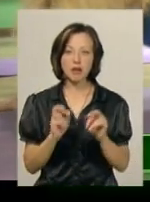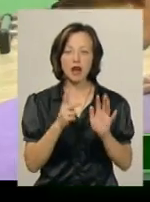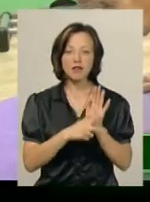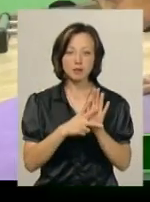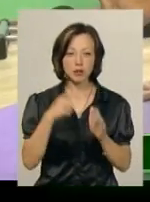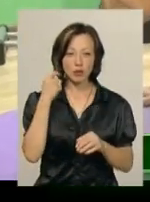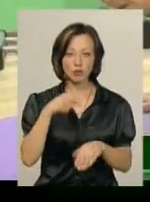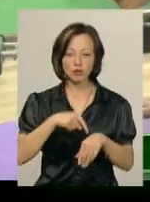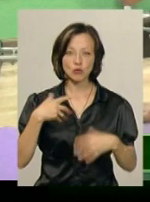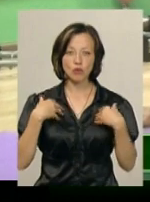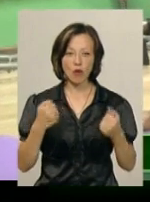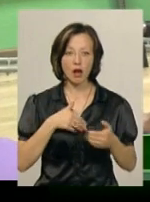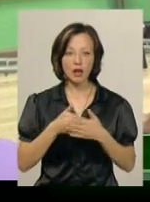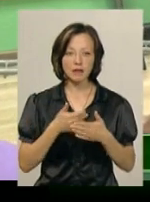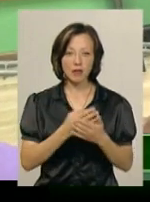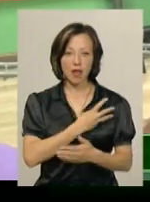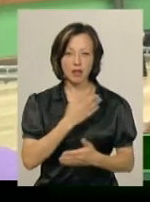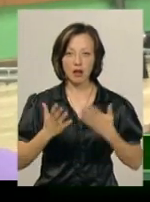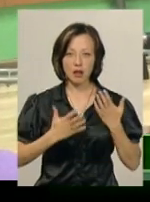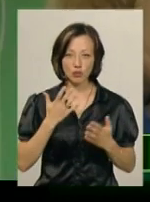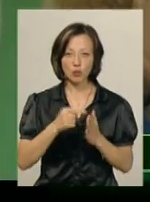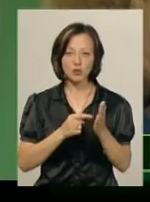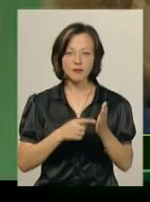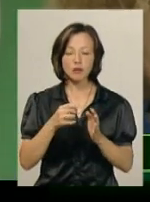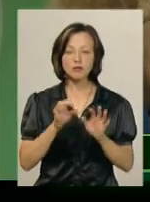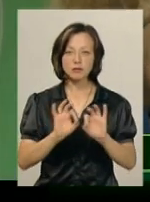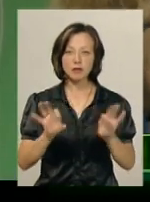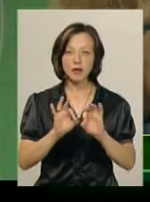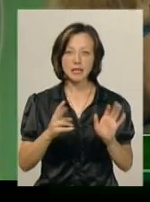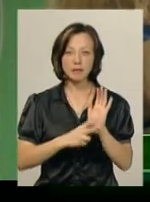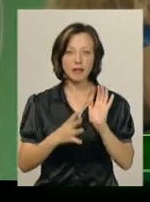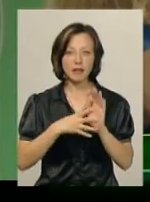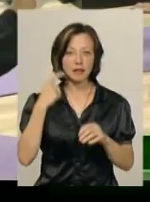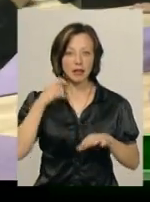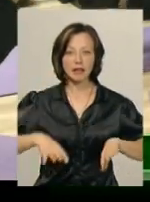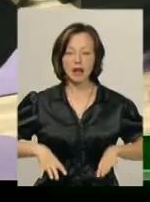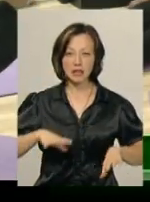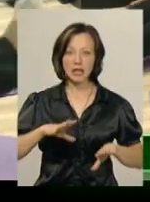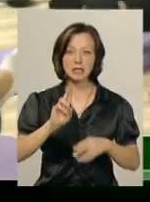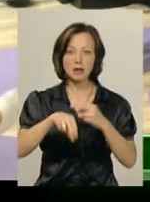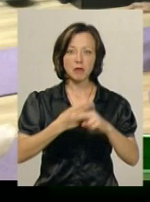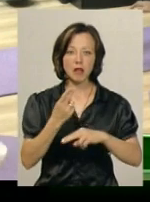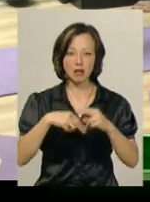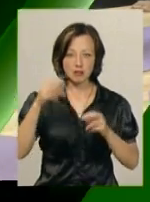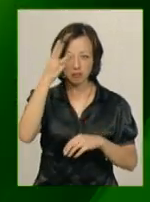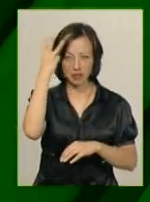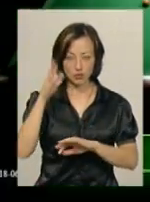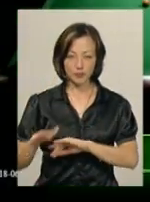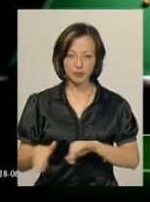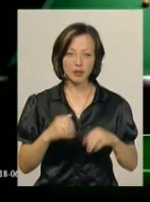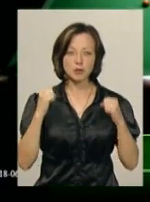почуватися здоровою, активною та енергійною досвідом ділиться 79-річна тренер з гімнастики Лідія Пастук з обласного центру.